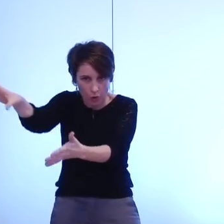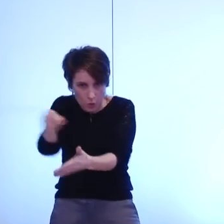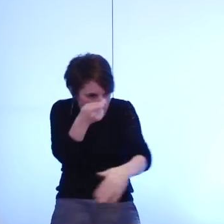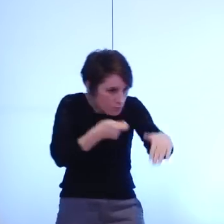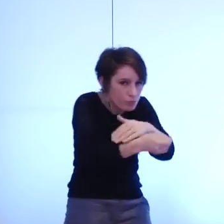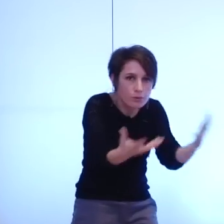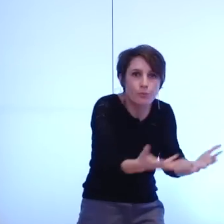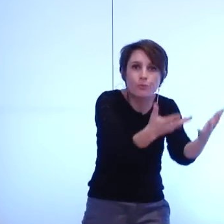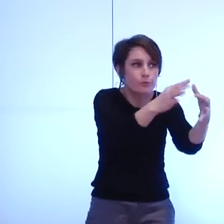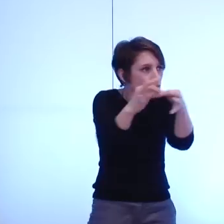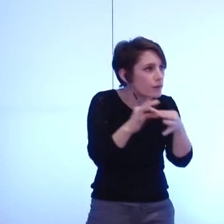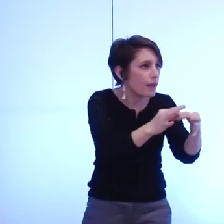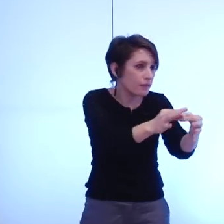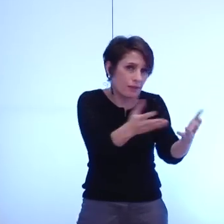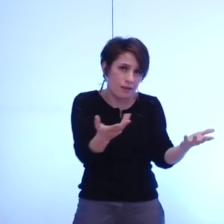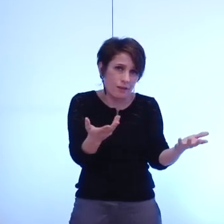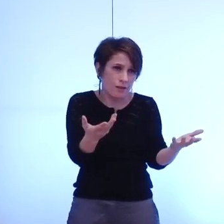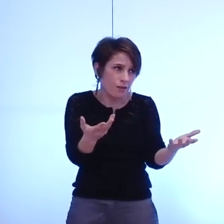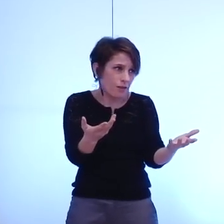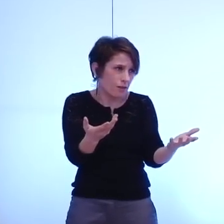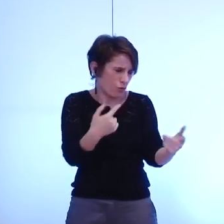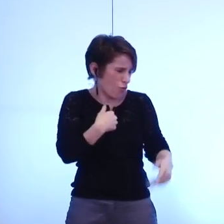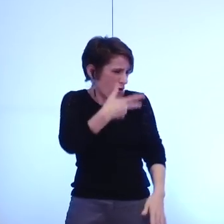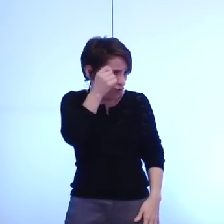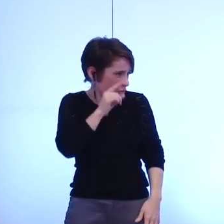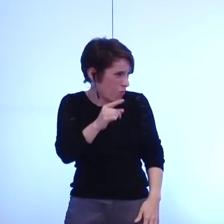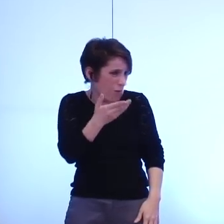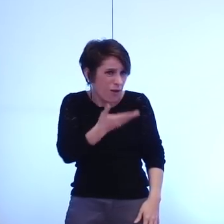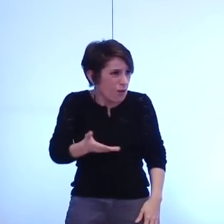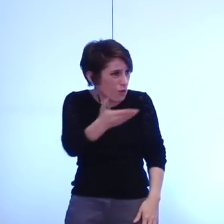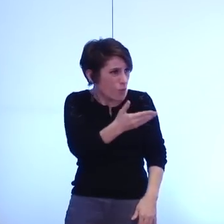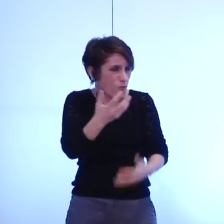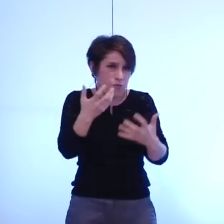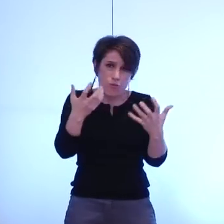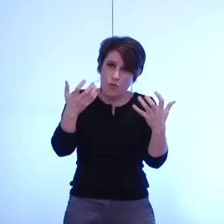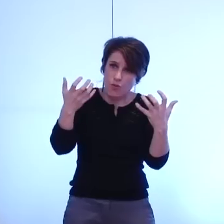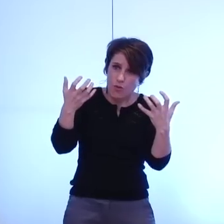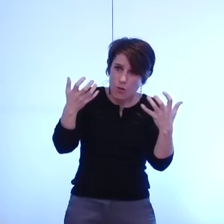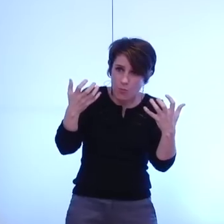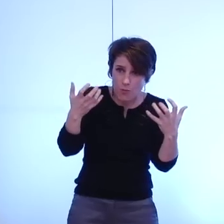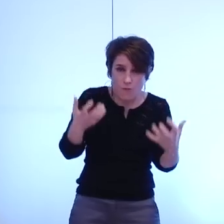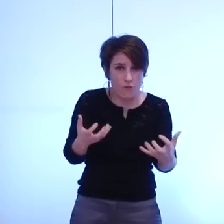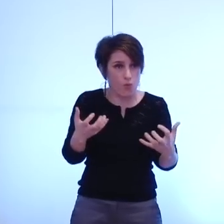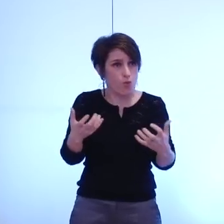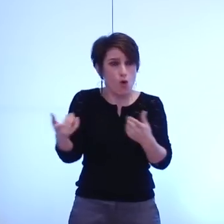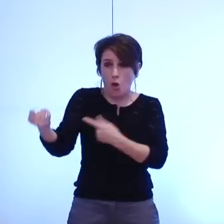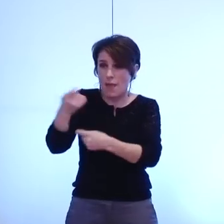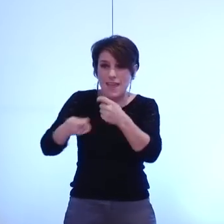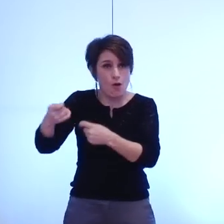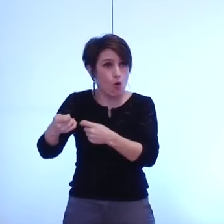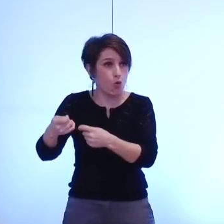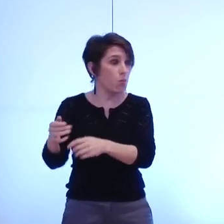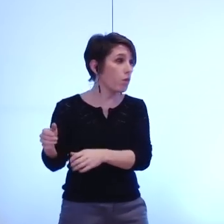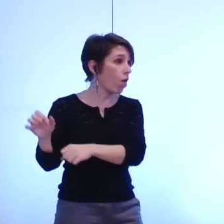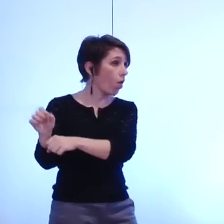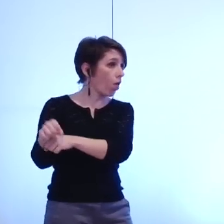vous amputer de cette capacité qui doit être au coeur de la construction de la métropole d